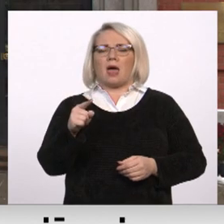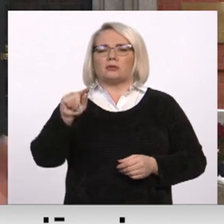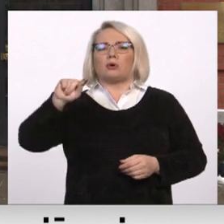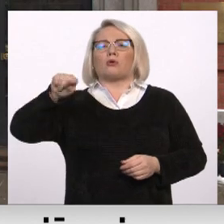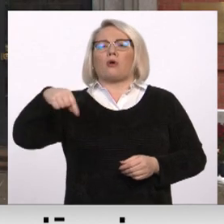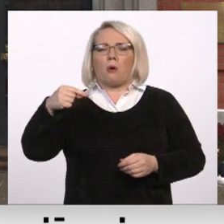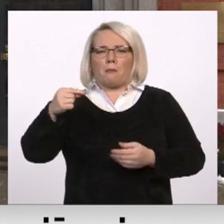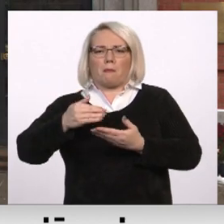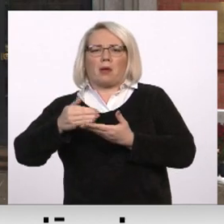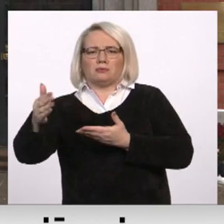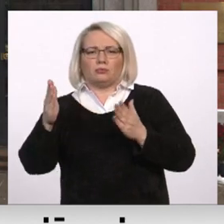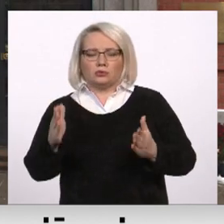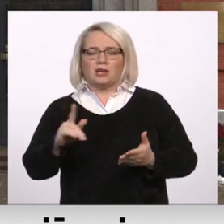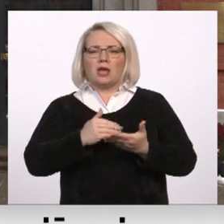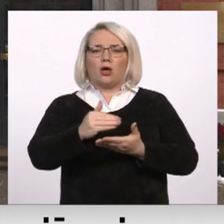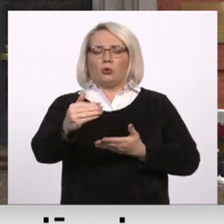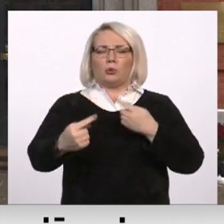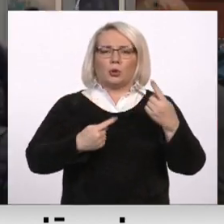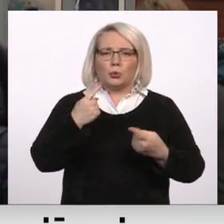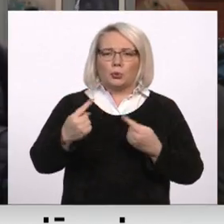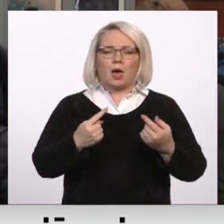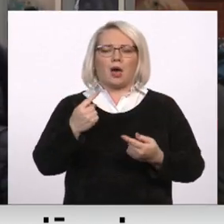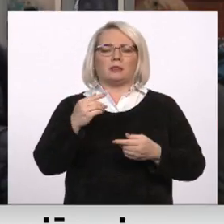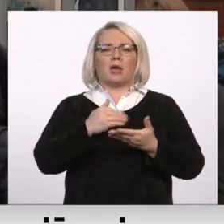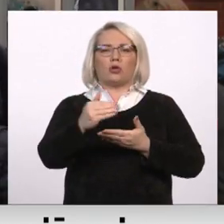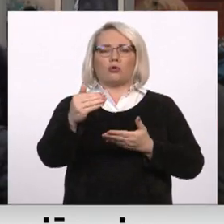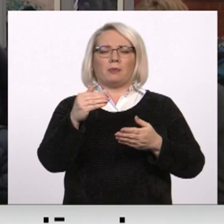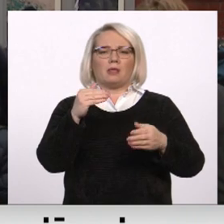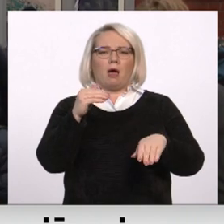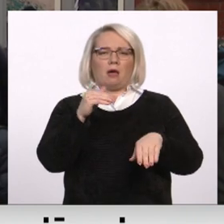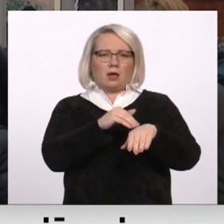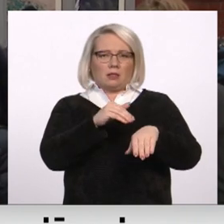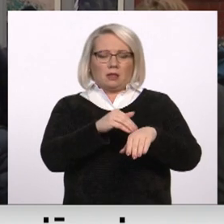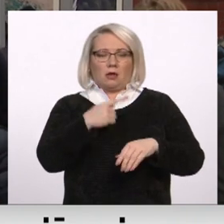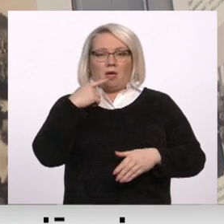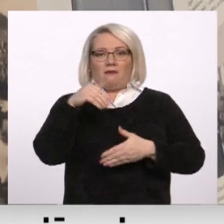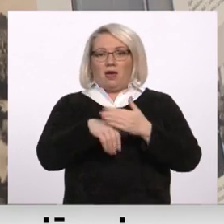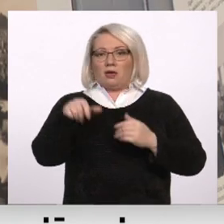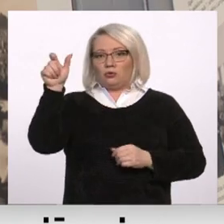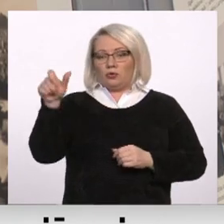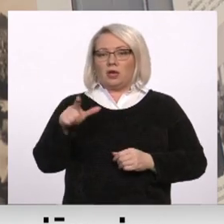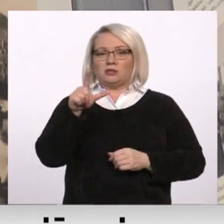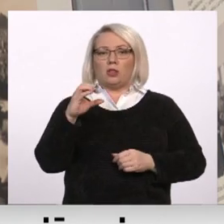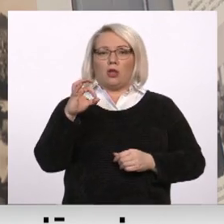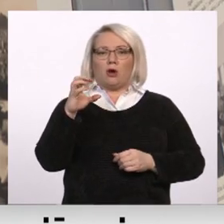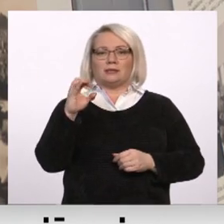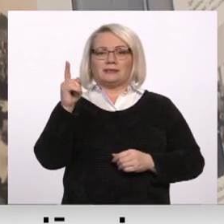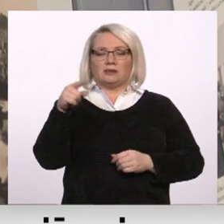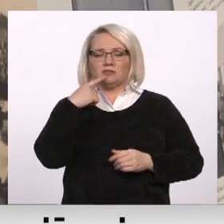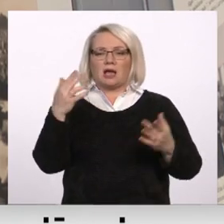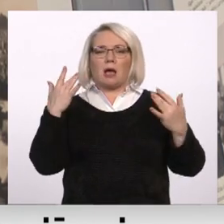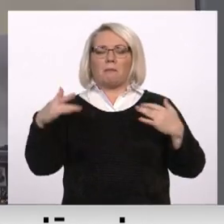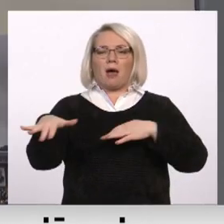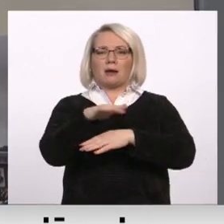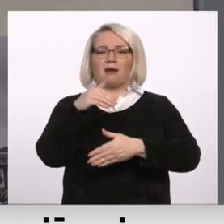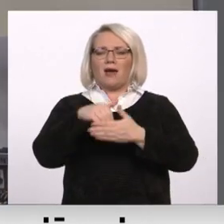Mums ir jāturpina par to runāt, jāturpina atgādināt. Izstādus autors, vēsturnieks Ains Lociks atgādina, ka parka vēsturi ir daudz sanāka